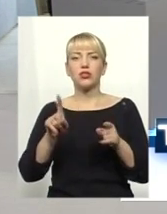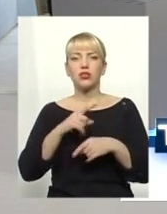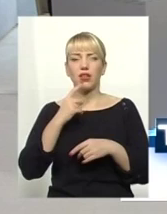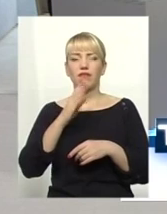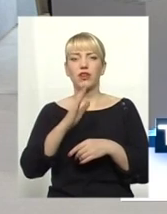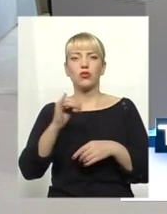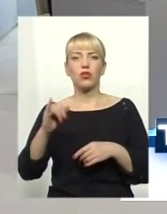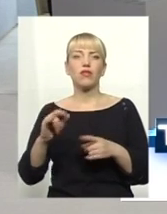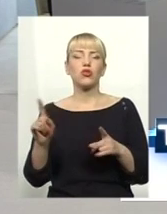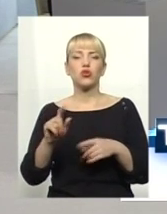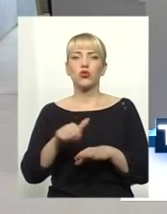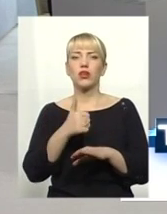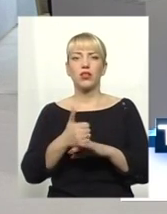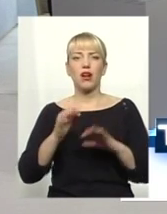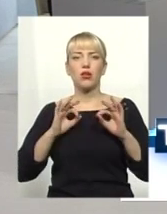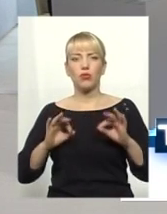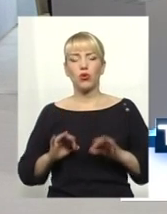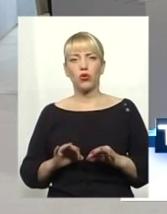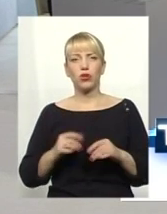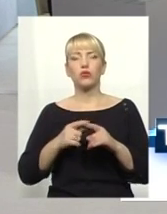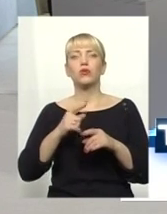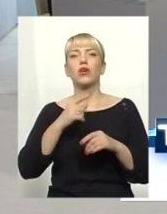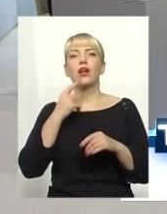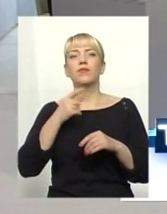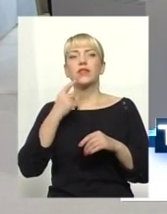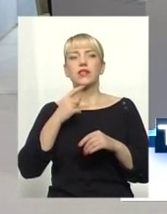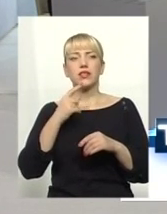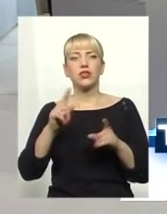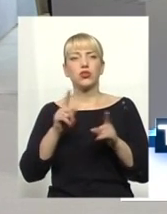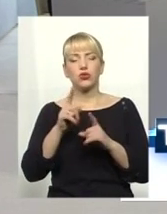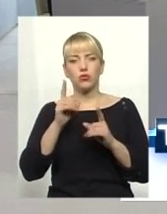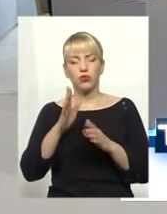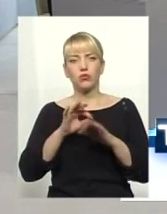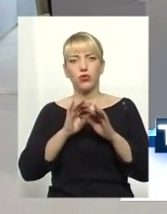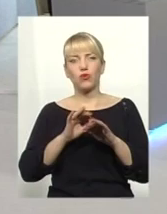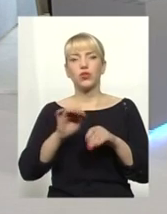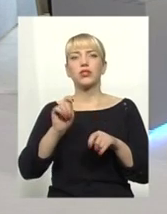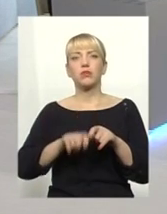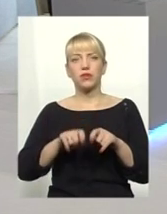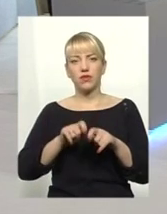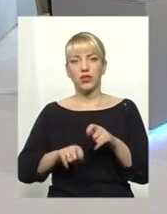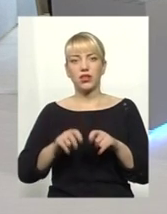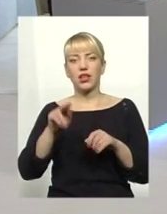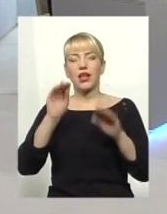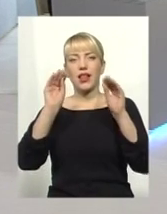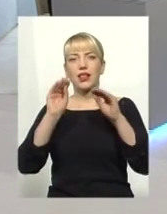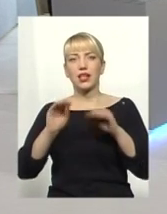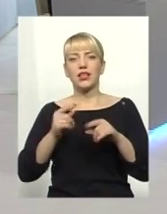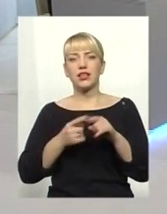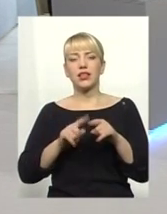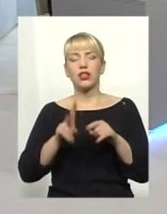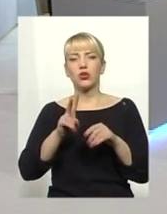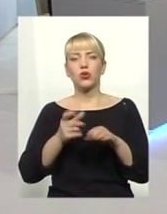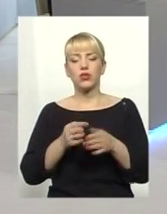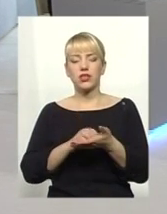що Генеральна прокуратура заявила в особі Генерального прокурора, що будуть проводити перевірки декларацій, вперше, тих, хто задекларував